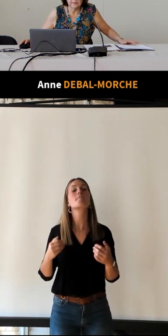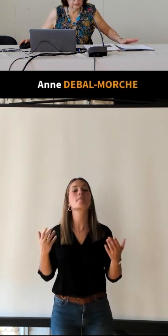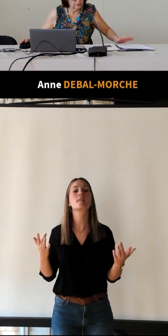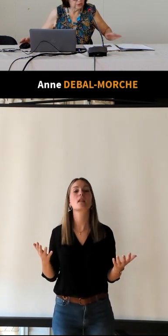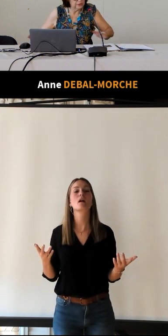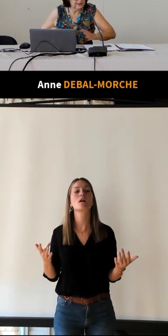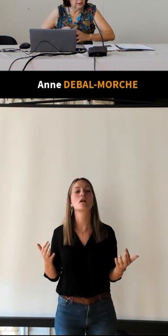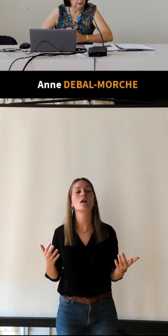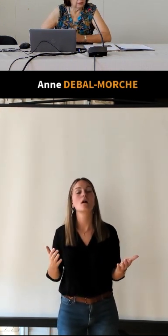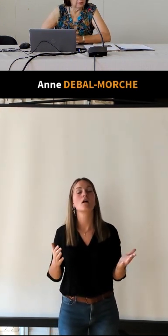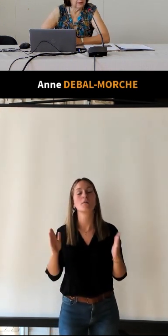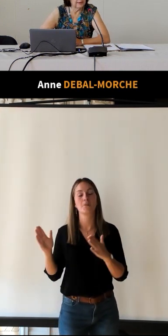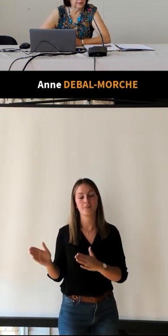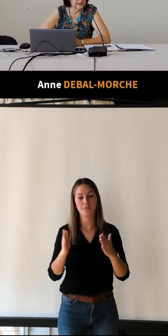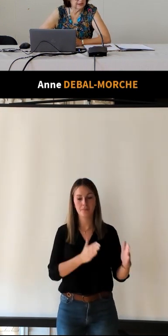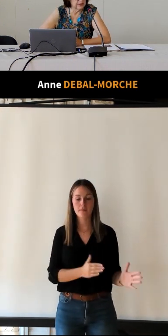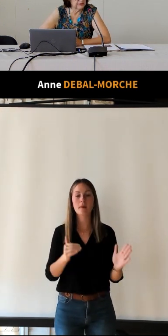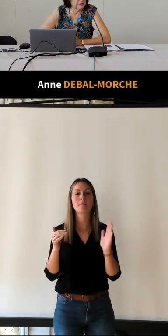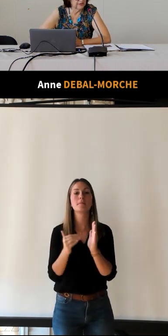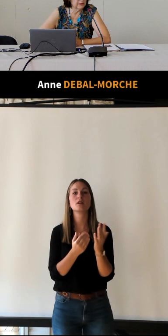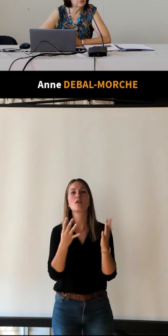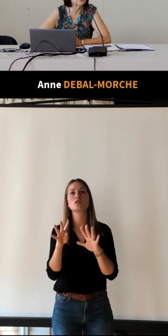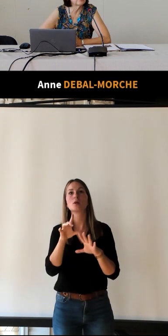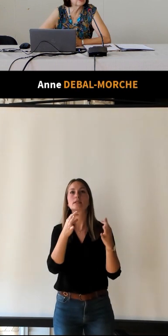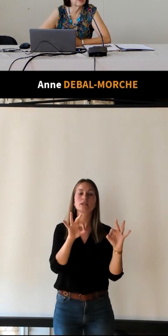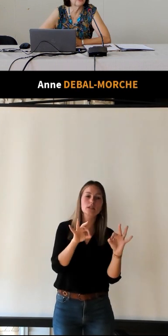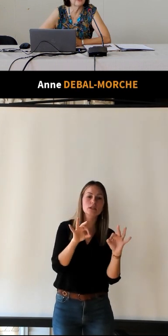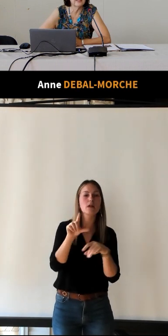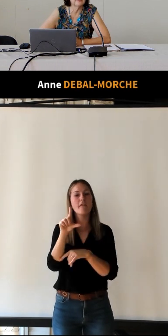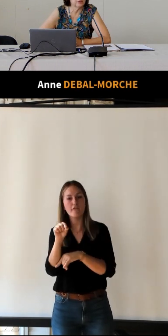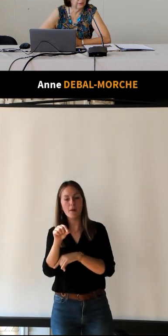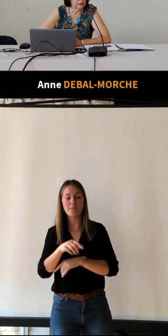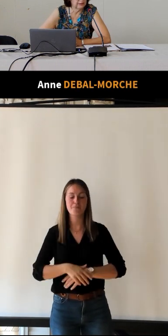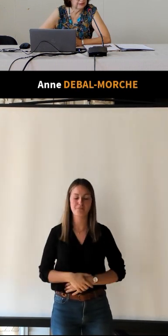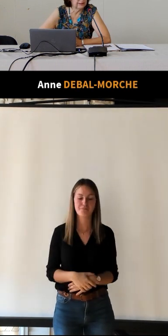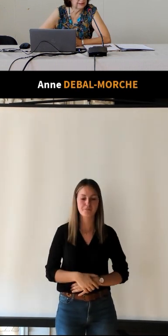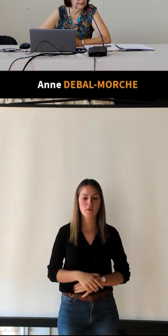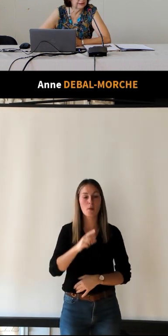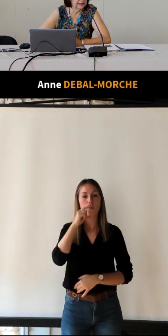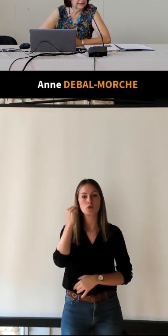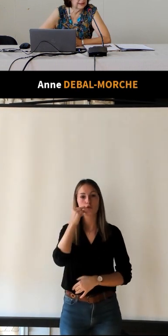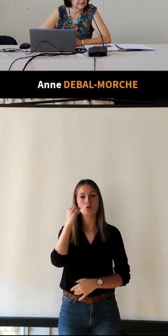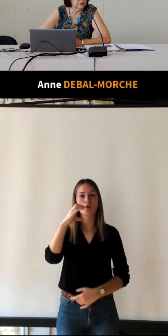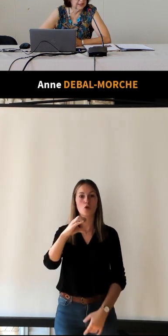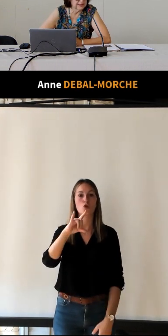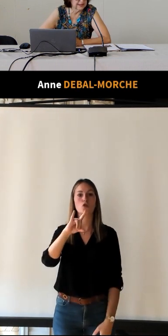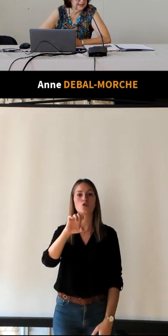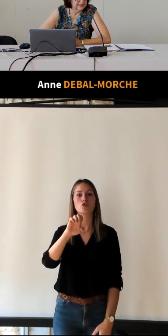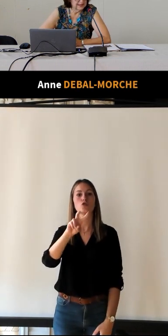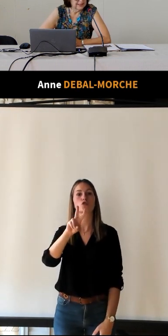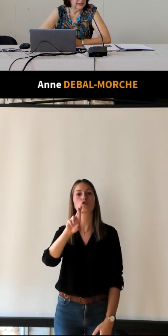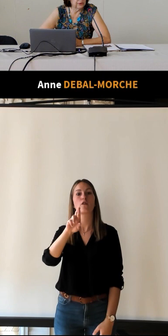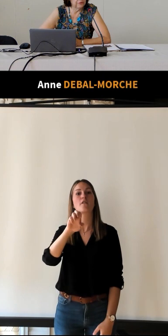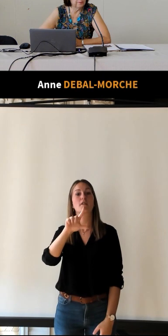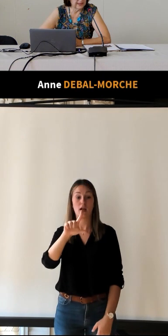Donc, en 1910, en 1920, donc, Georges Chevrel, qui était secrétaire,